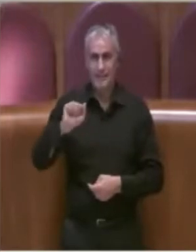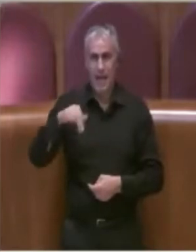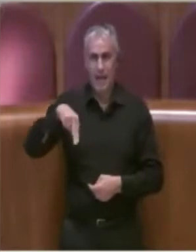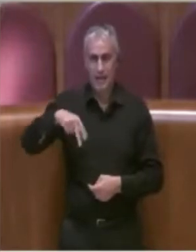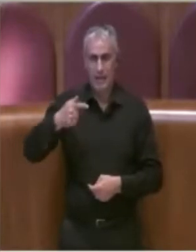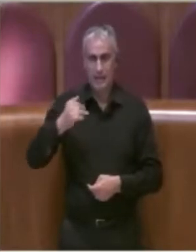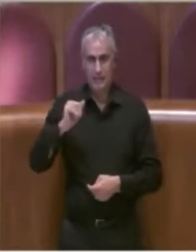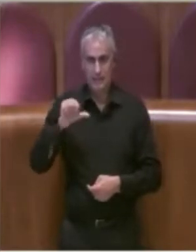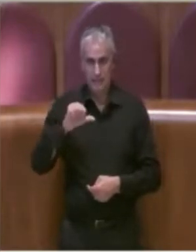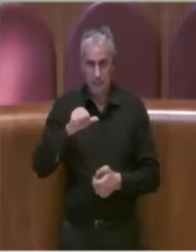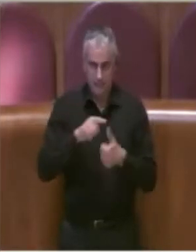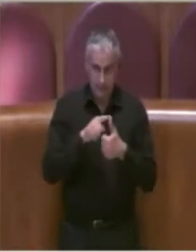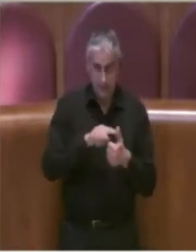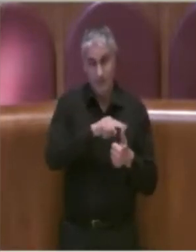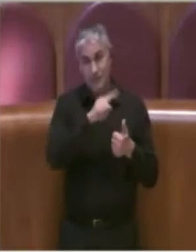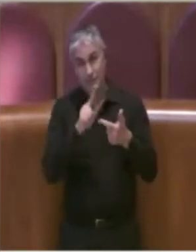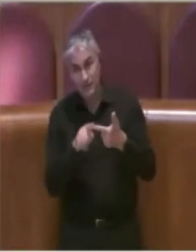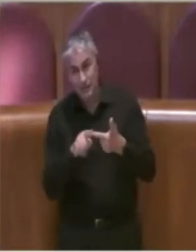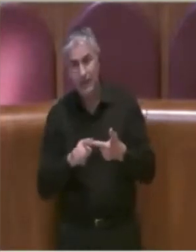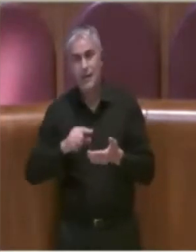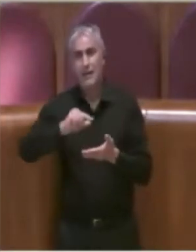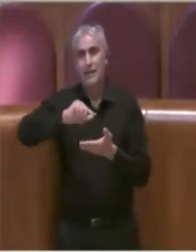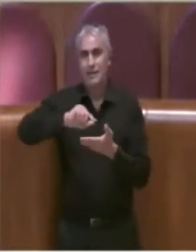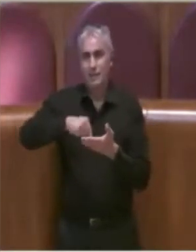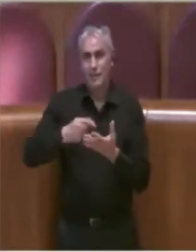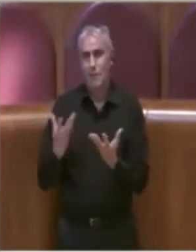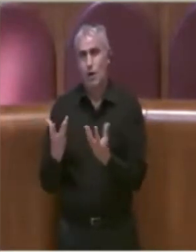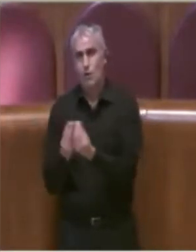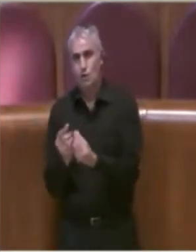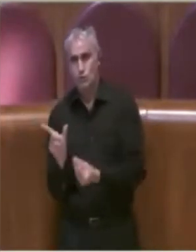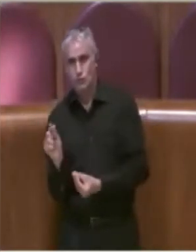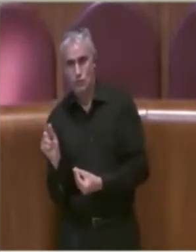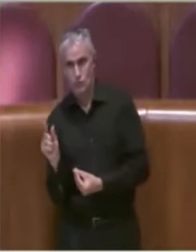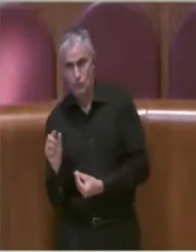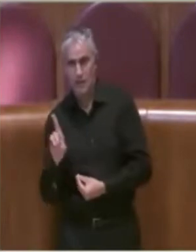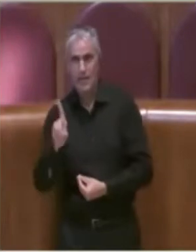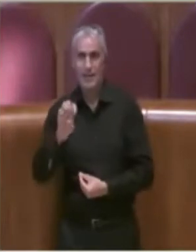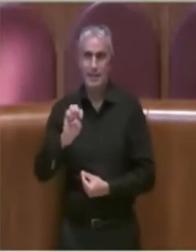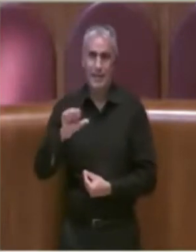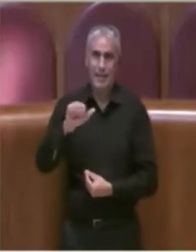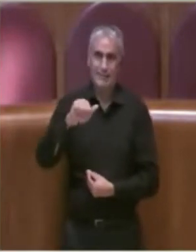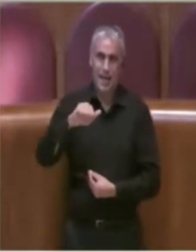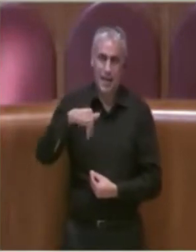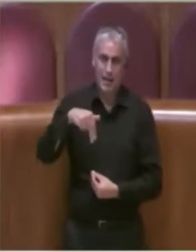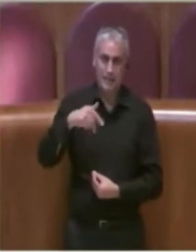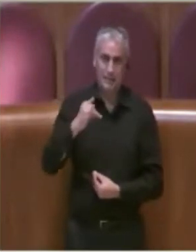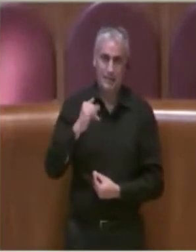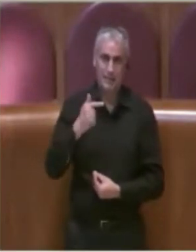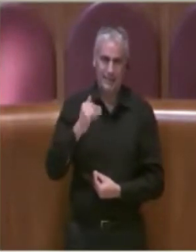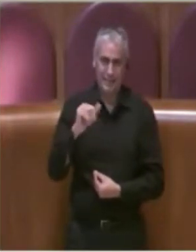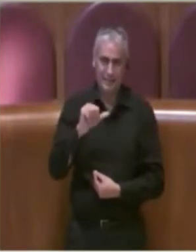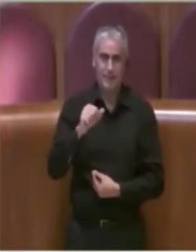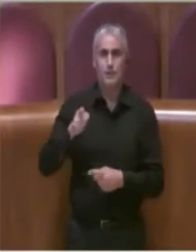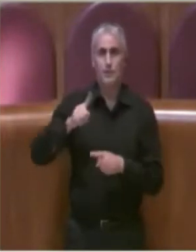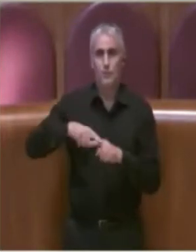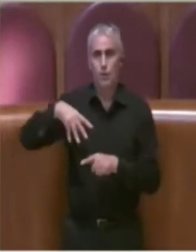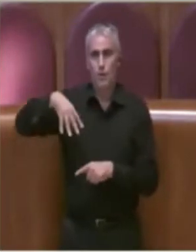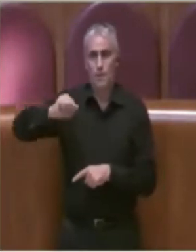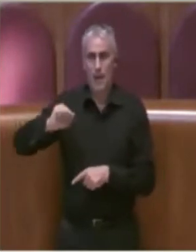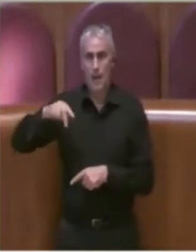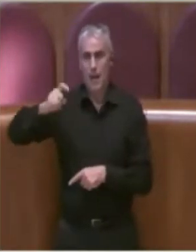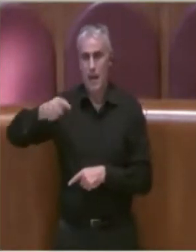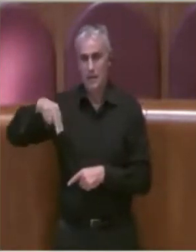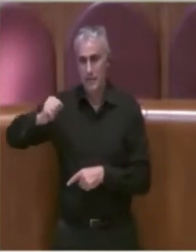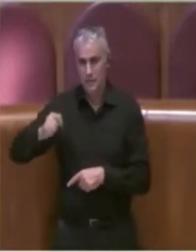congiunta dell'assessore De Santis e dell'assessore Mammi, assessore alle politiche educative oltre che al sociale